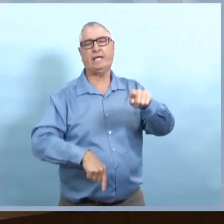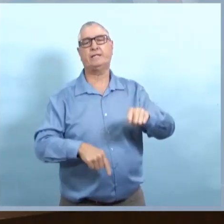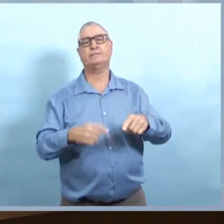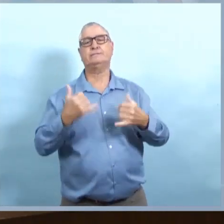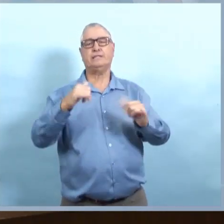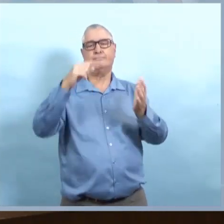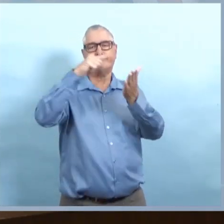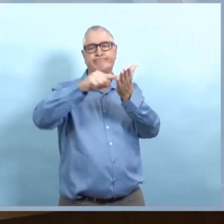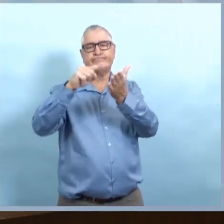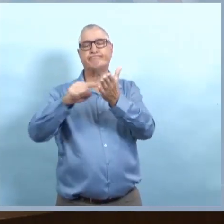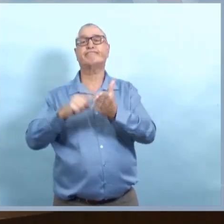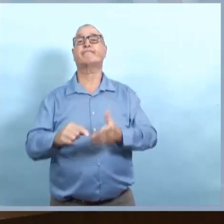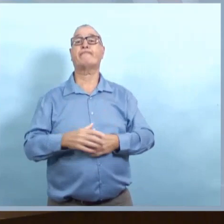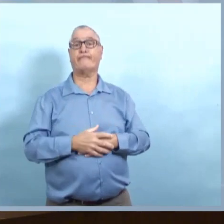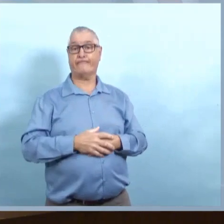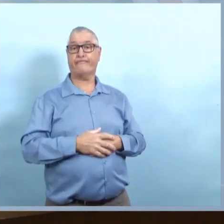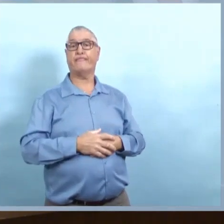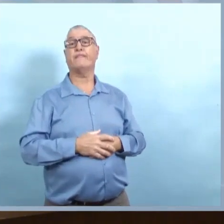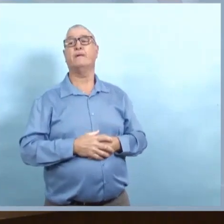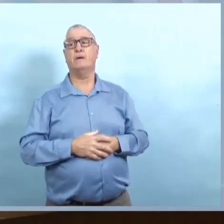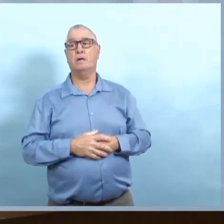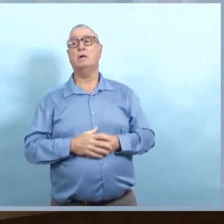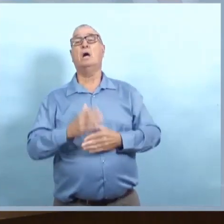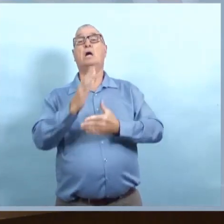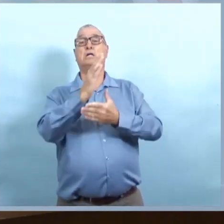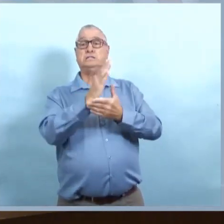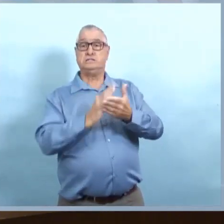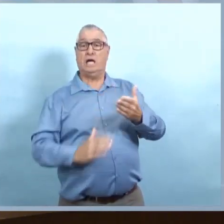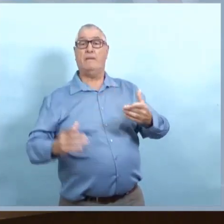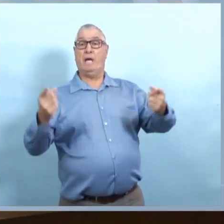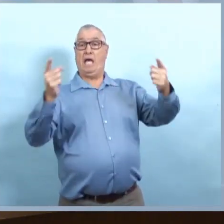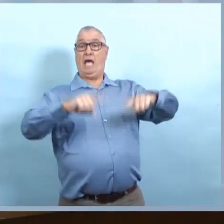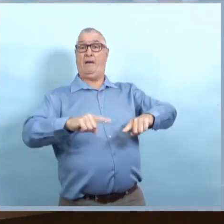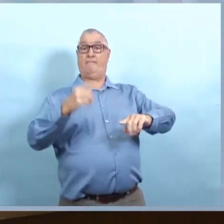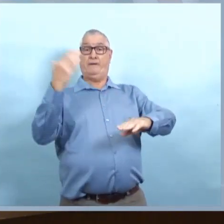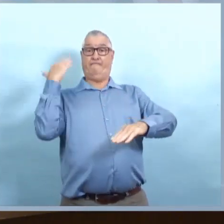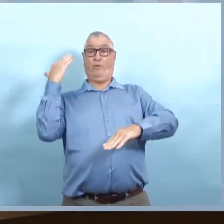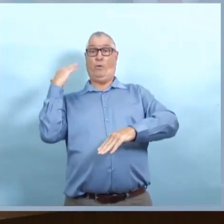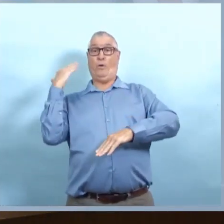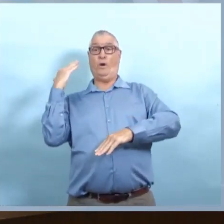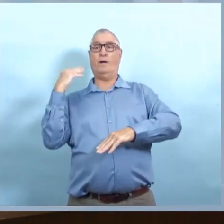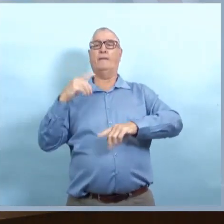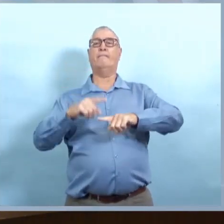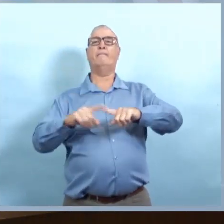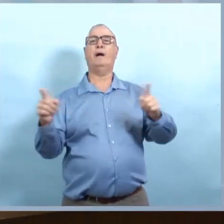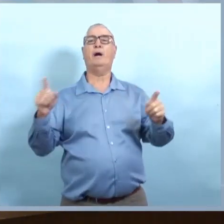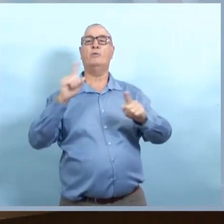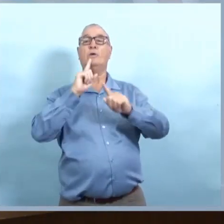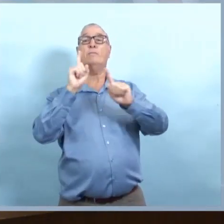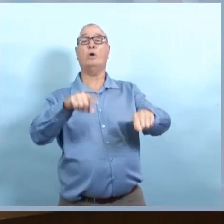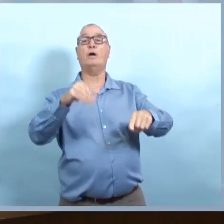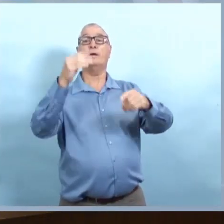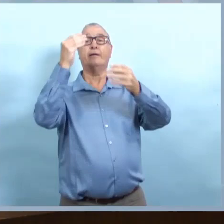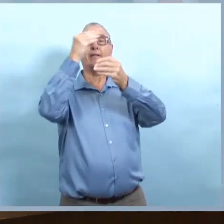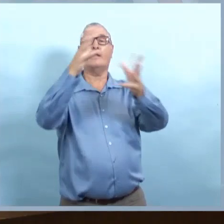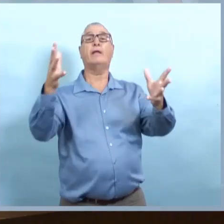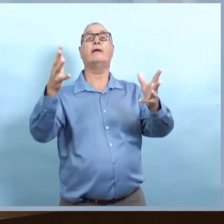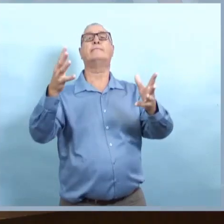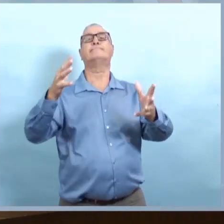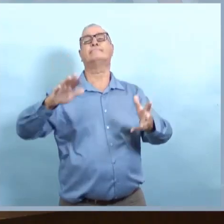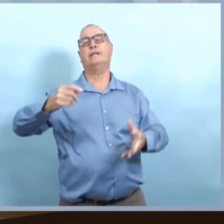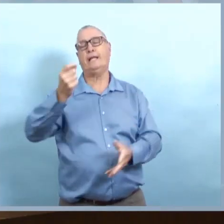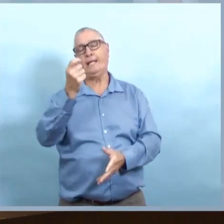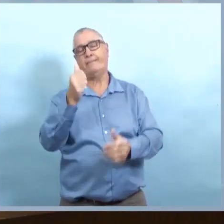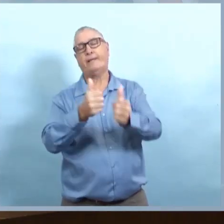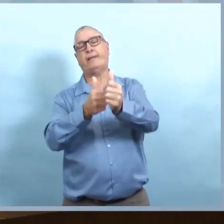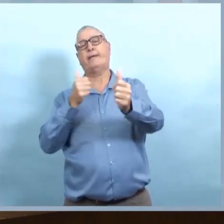un contact proche. Je ne vais pas donner trop de renseignements. Ce que je peux dire, c'est qu'il y des questions concernant un retard de